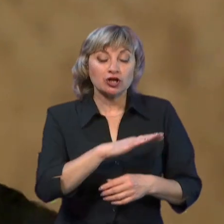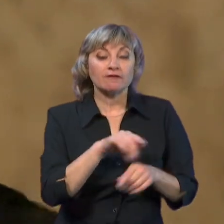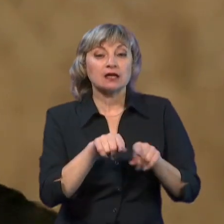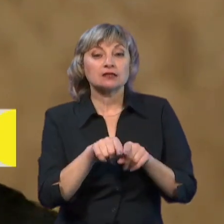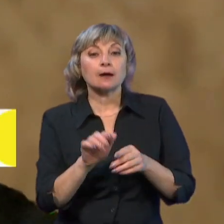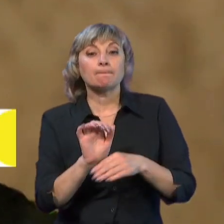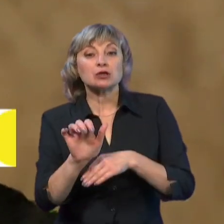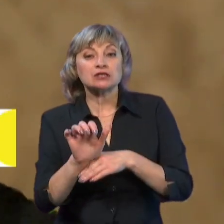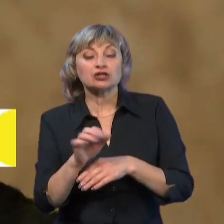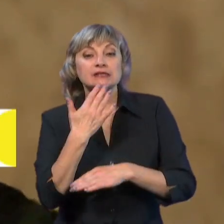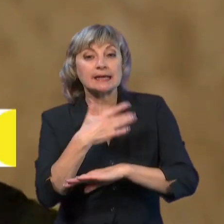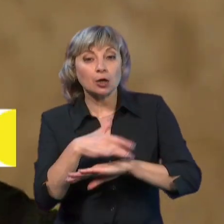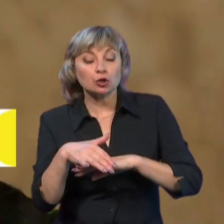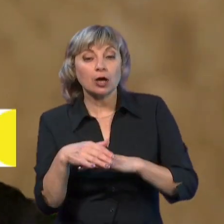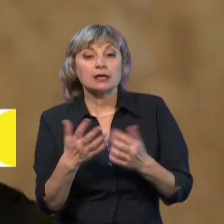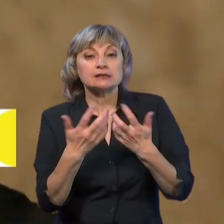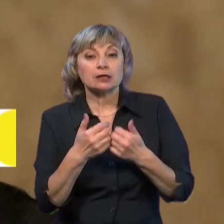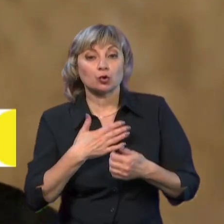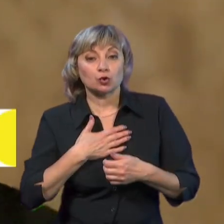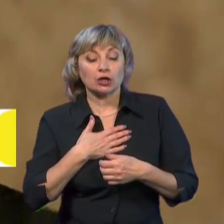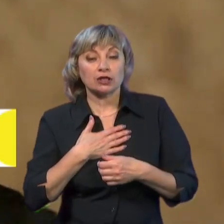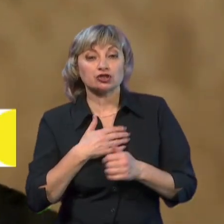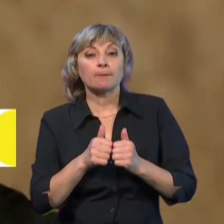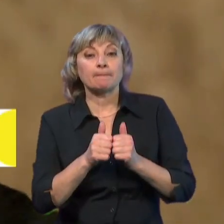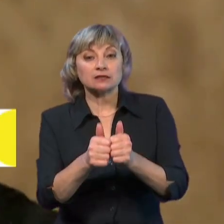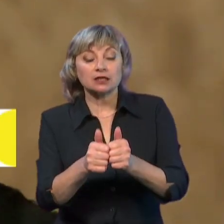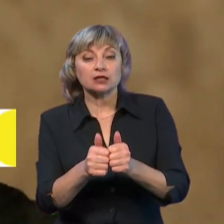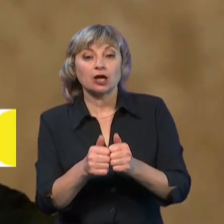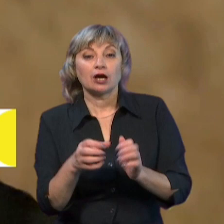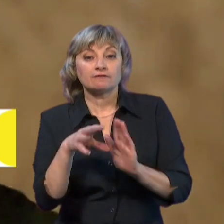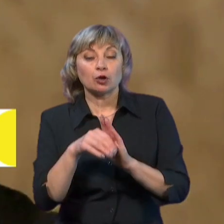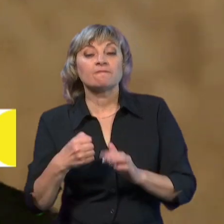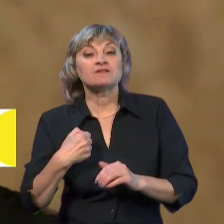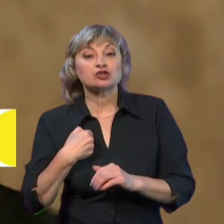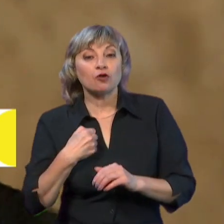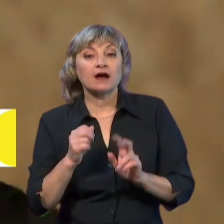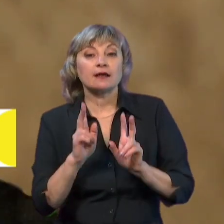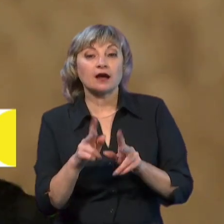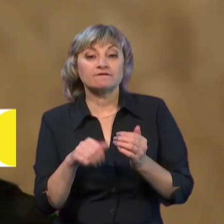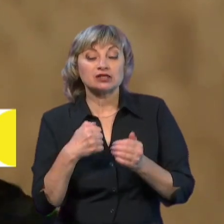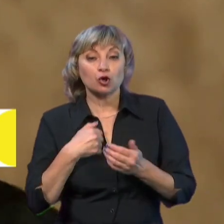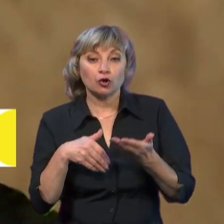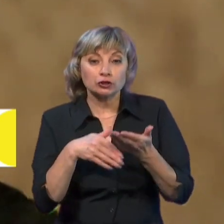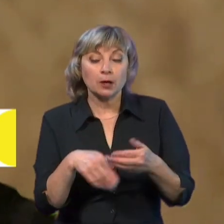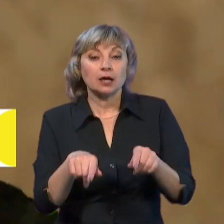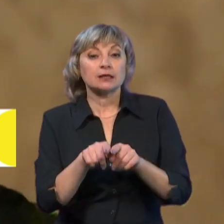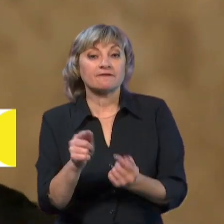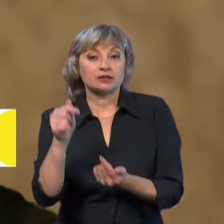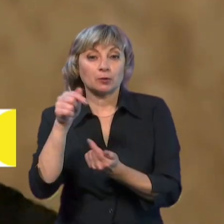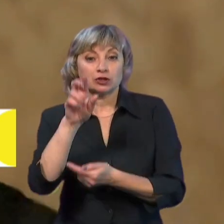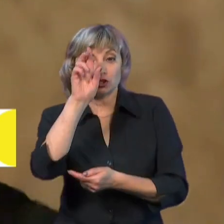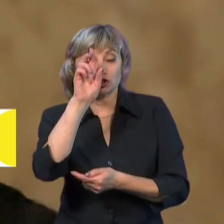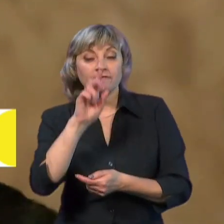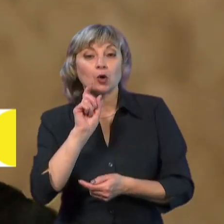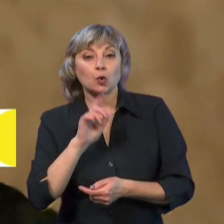так і постачання з-за кордону за рахунок наших партнерів, в тому числі військових. Як військова допомога, так і, відповідно, держава